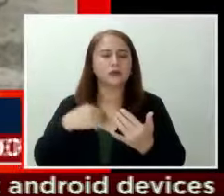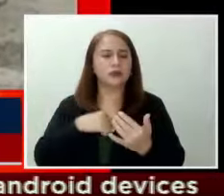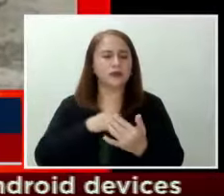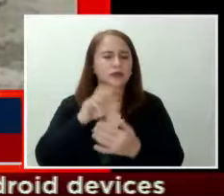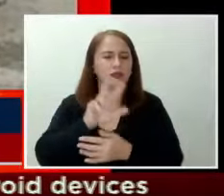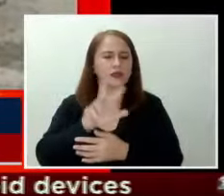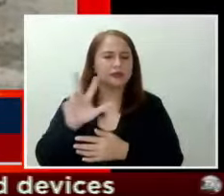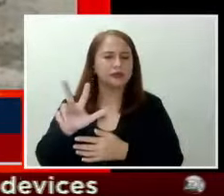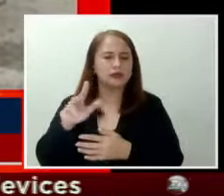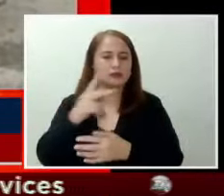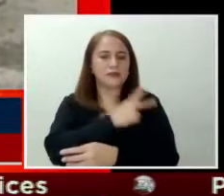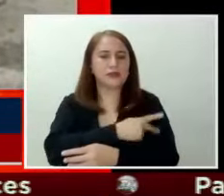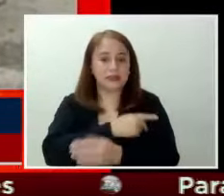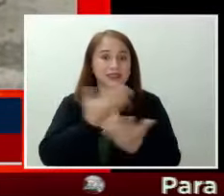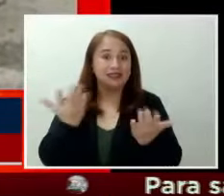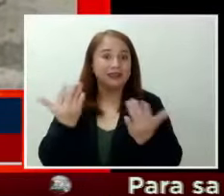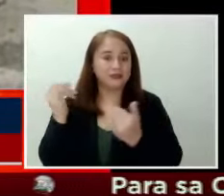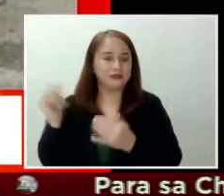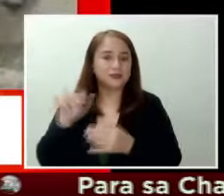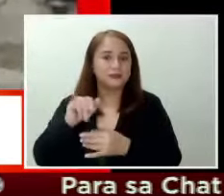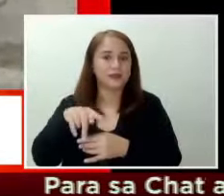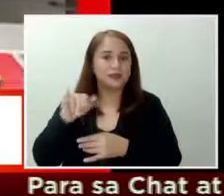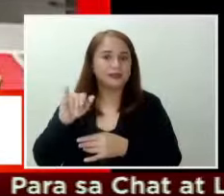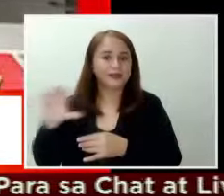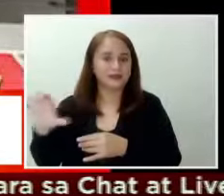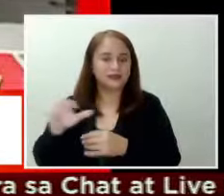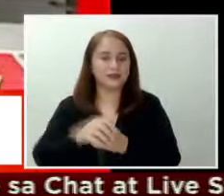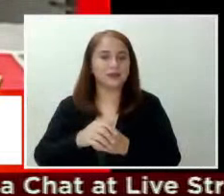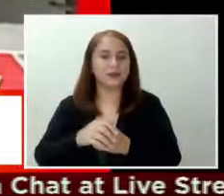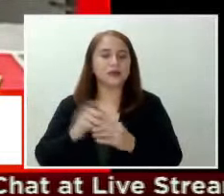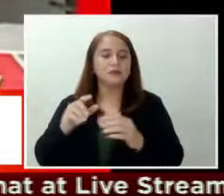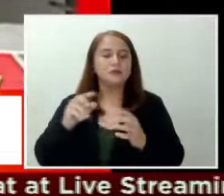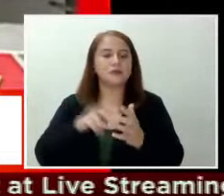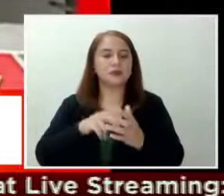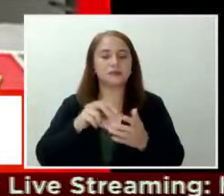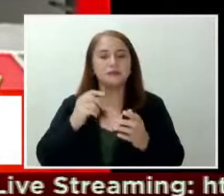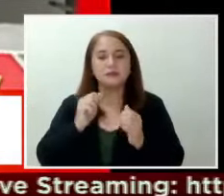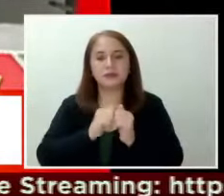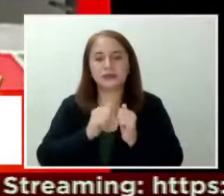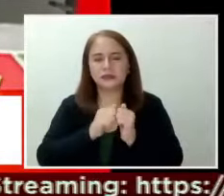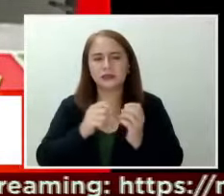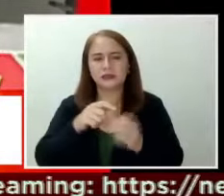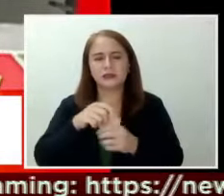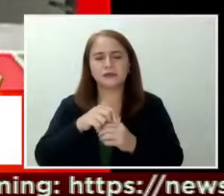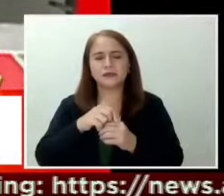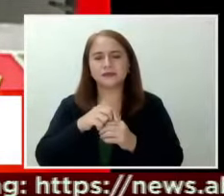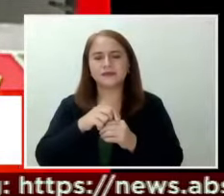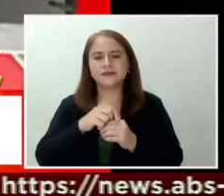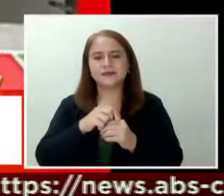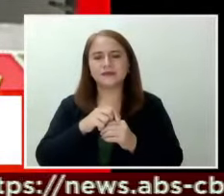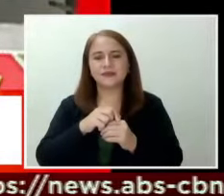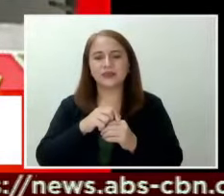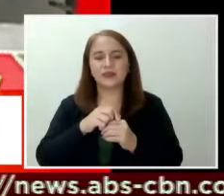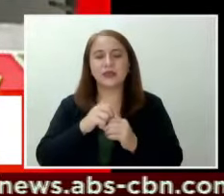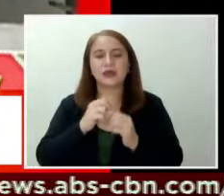patients na nandun. Pag sinabi mong step down, yung mga